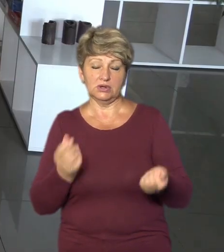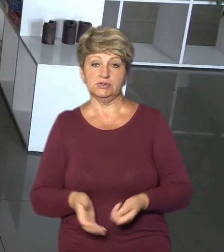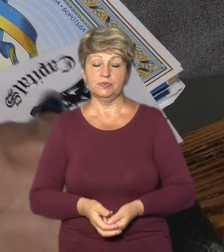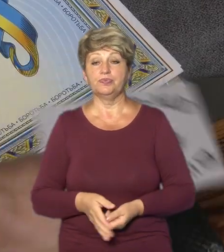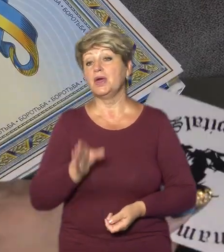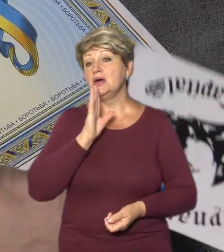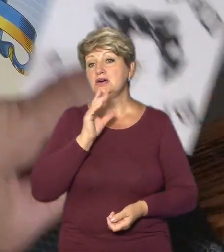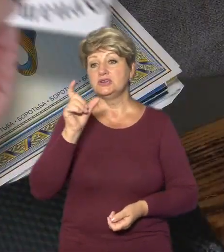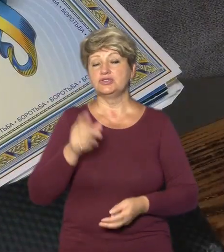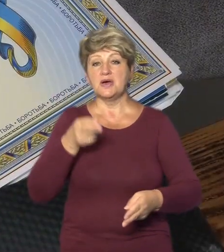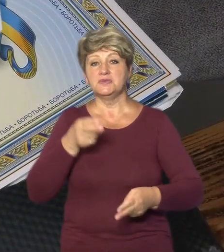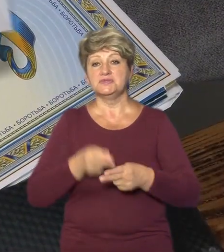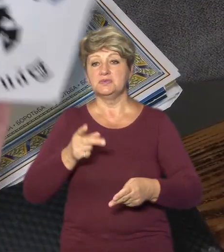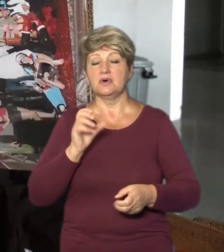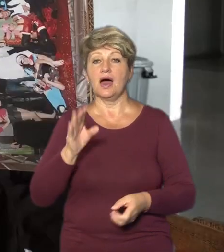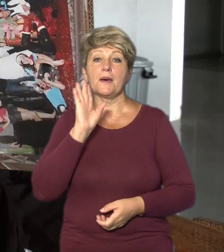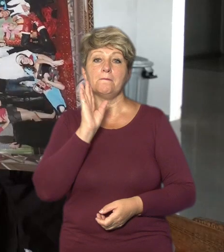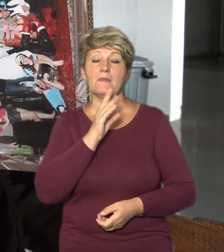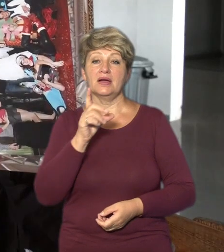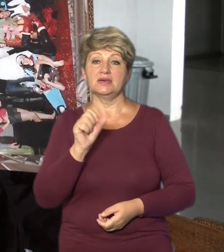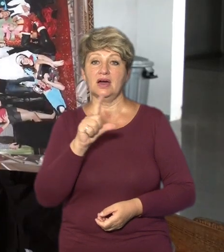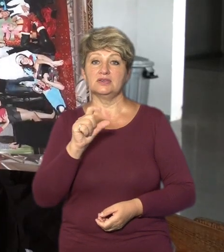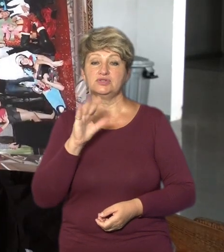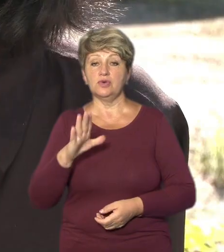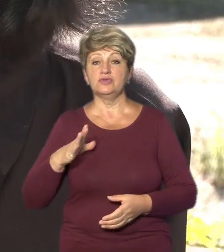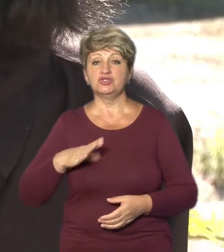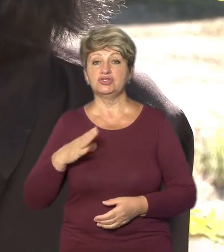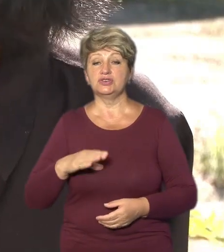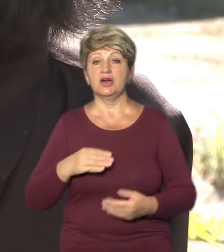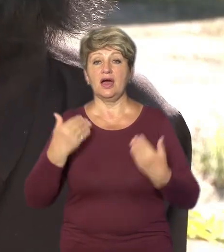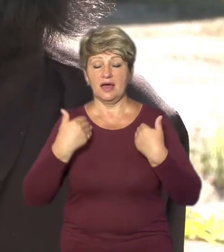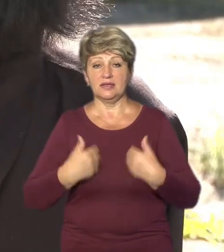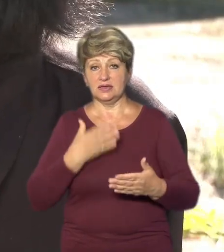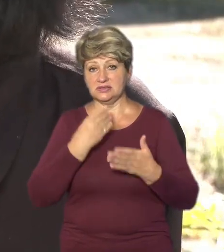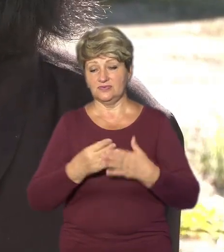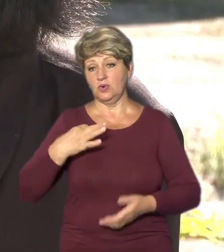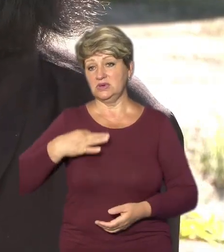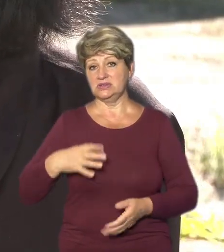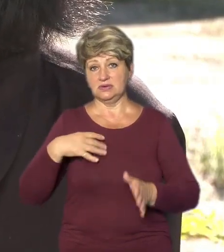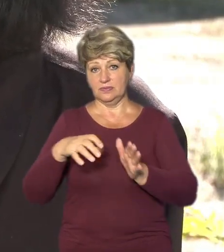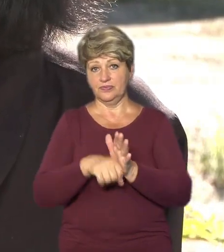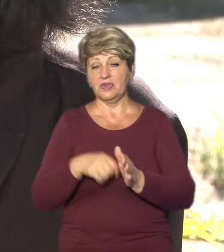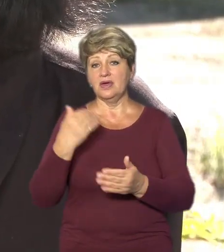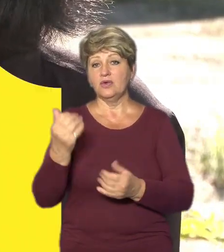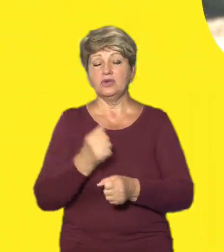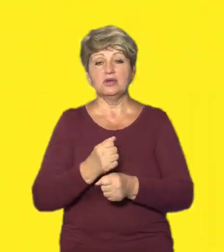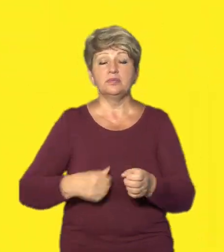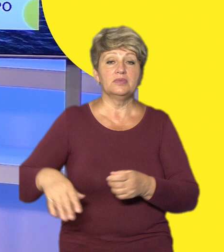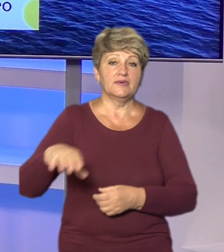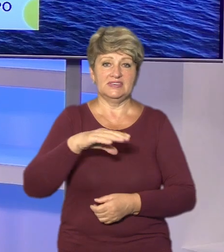Жінка зі сталі, як мати азовця, чекає на тіло свого сина. Вони робили все для того, щоб захистити людей там.